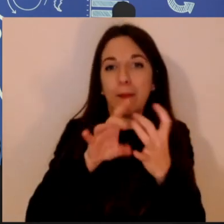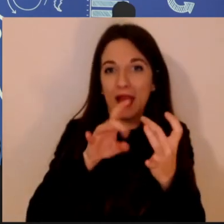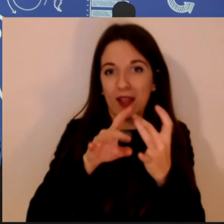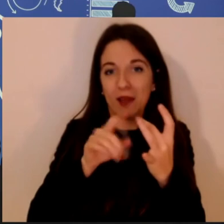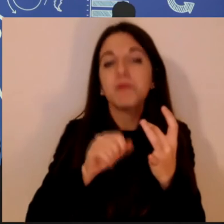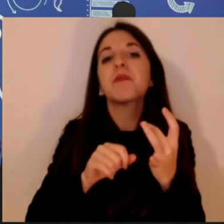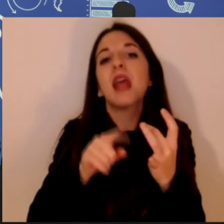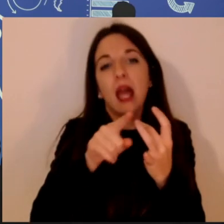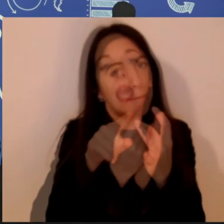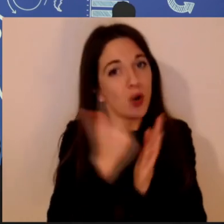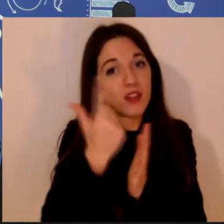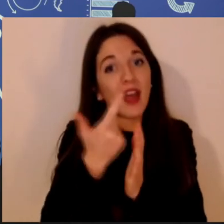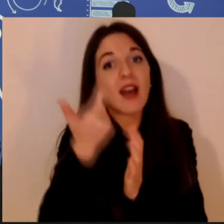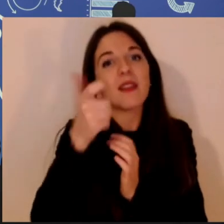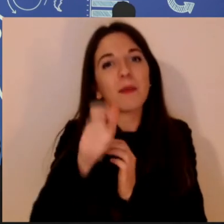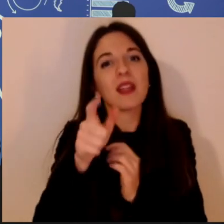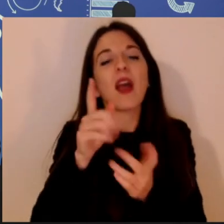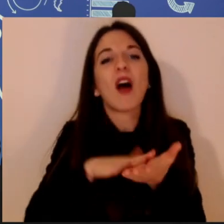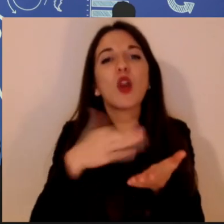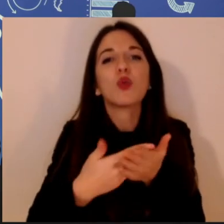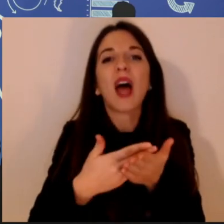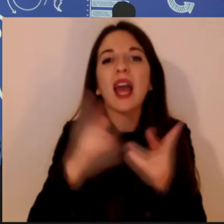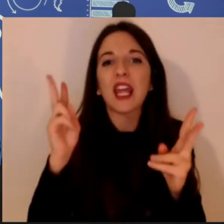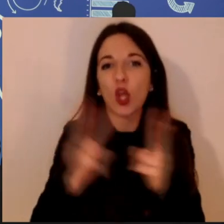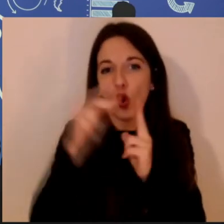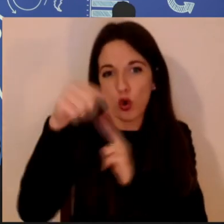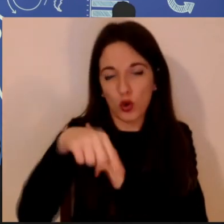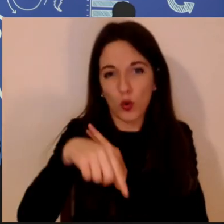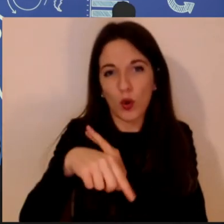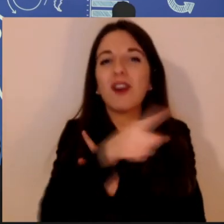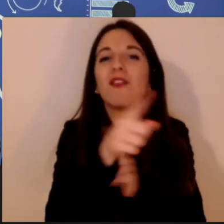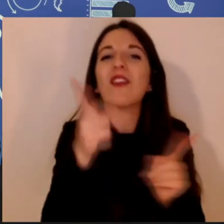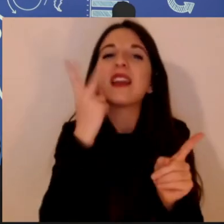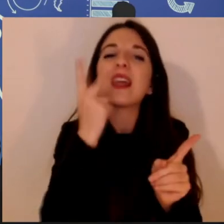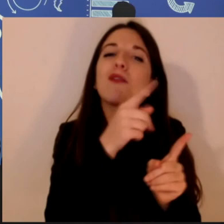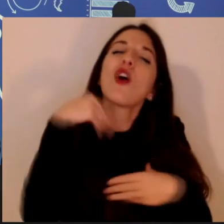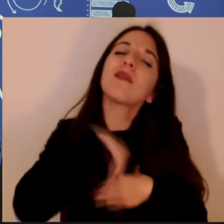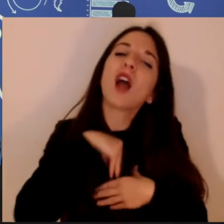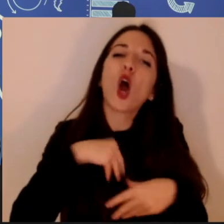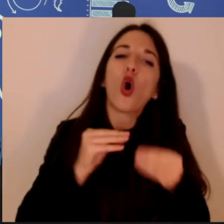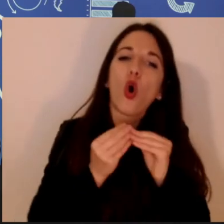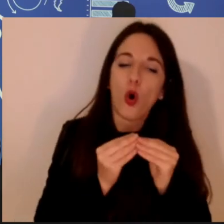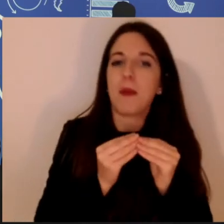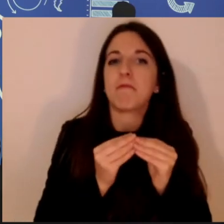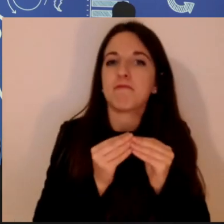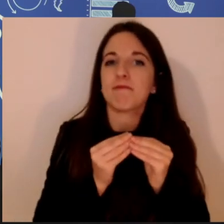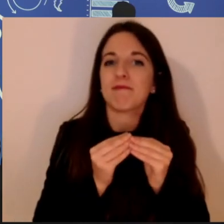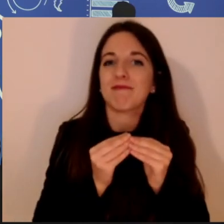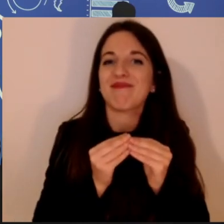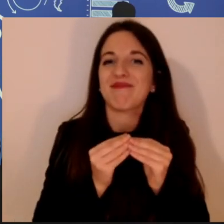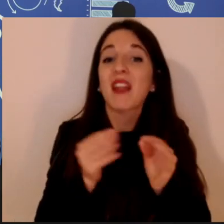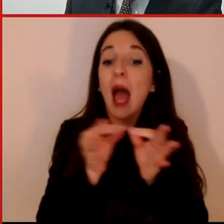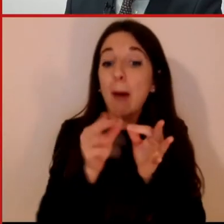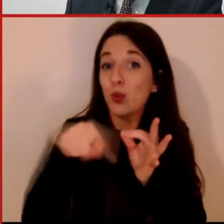tastare, non soltanto valutare questo incontro, ma anche avere un vostro sentiment su questa iniziativa. Il prossimo appuntamento sarà